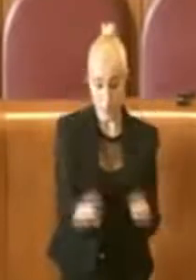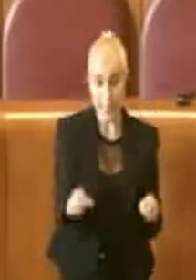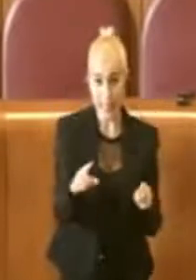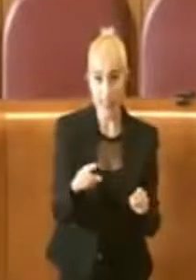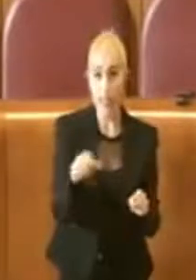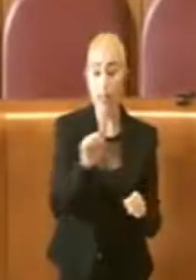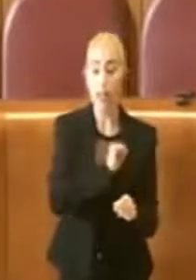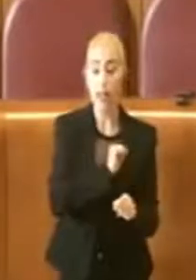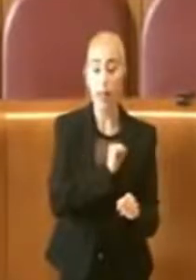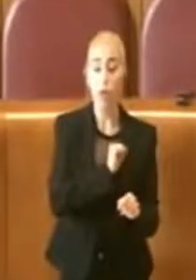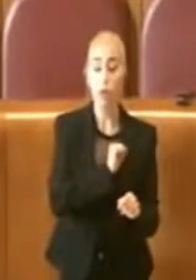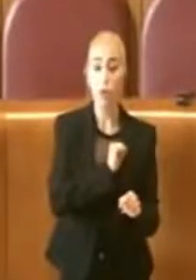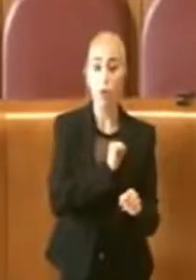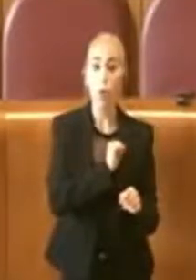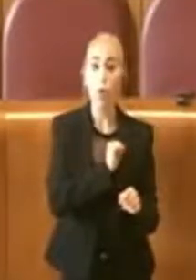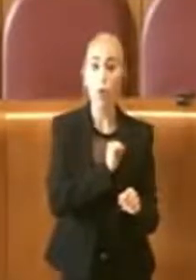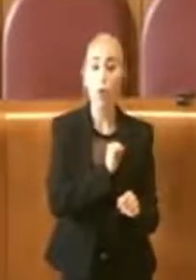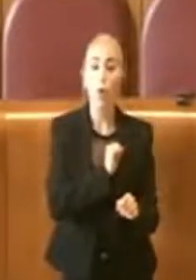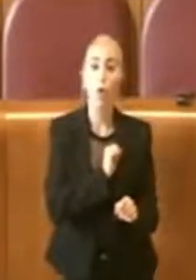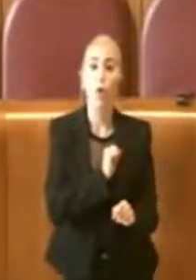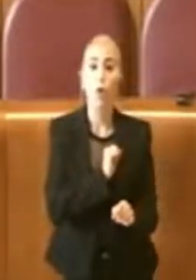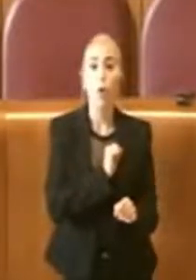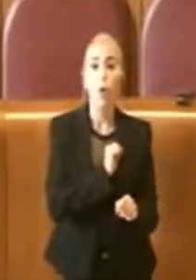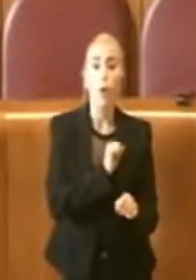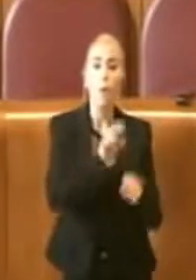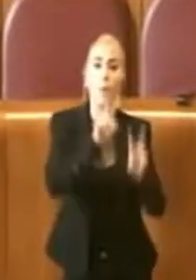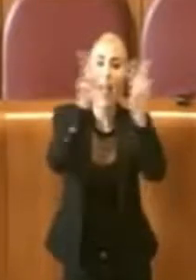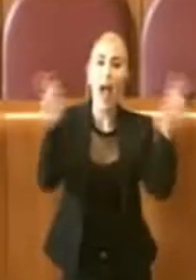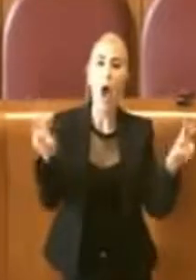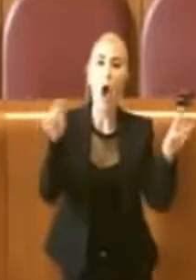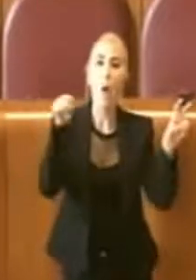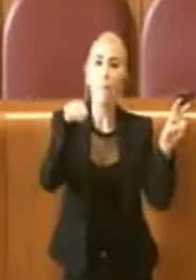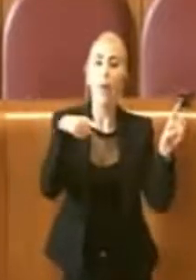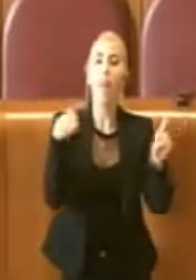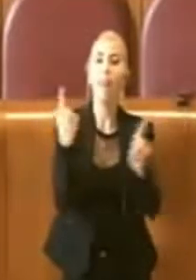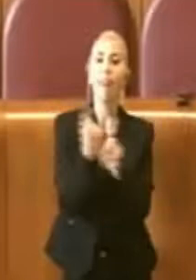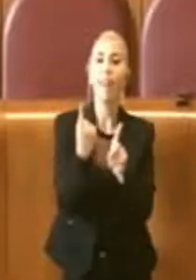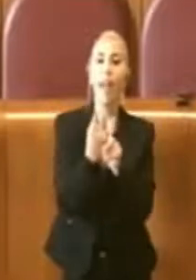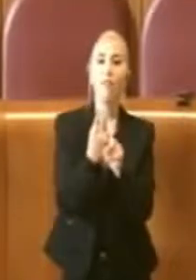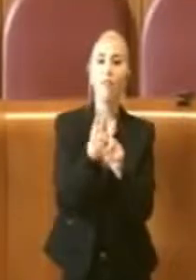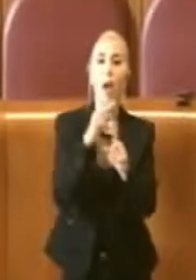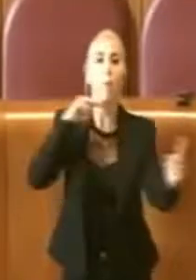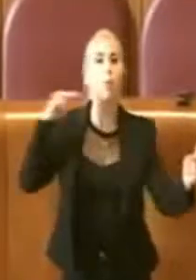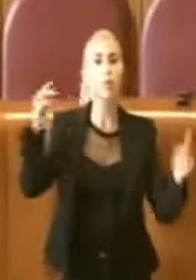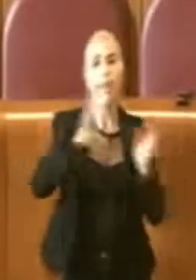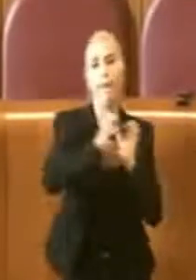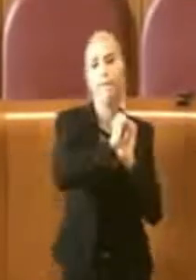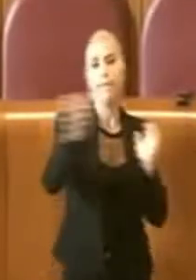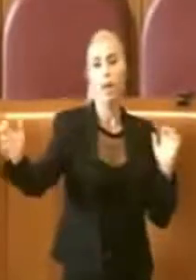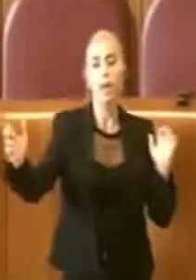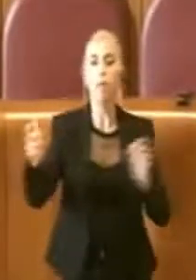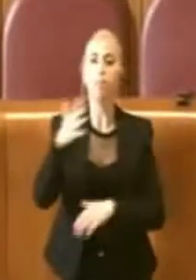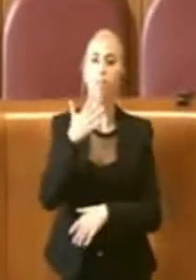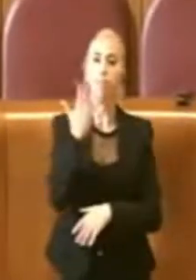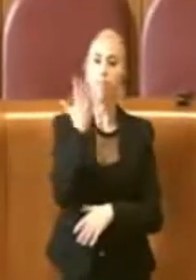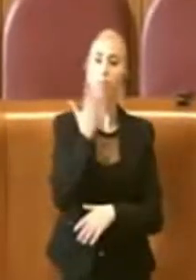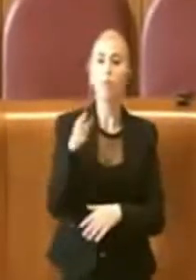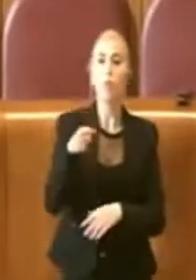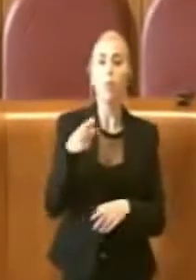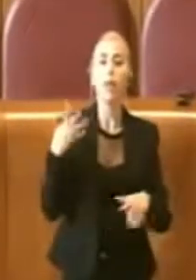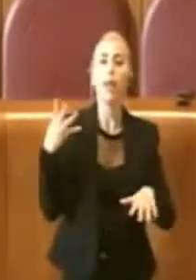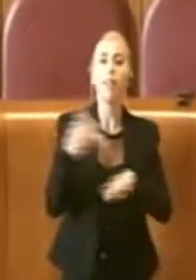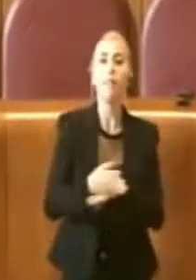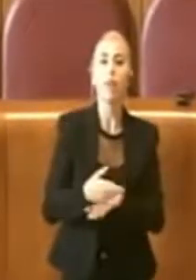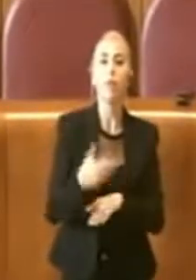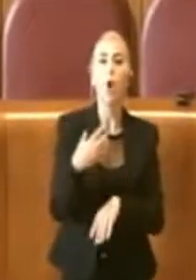io credo che il tema vada affrontato su tanti punti di vista, ho molto apprezzato l'intervento dell'onorevole Fassina,